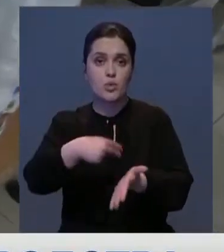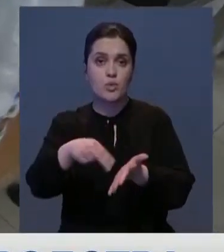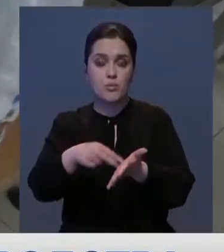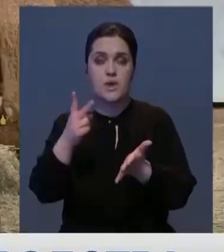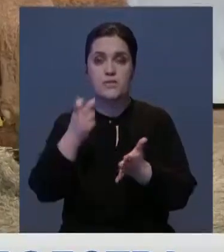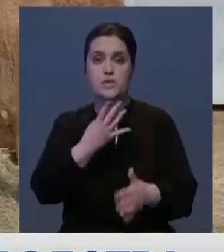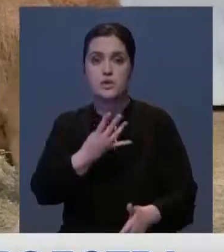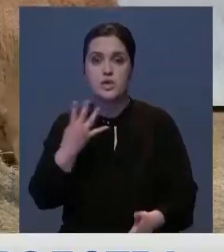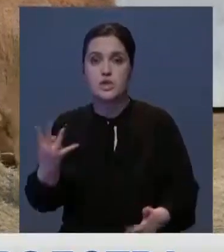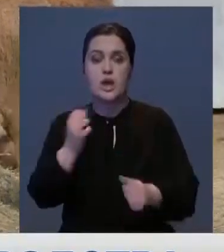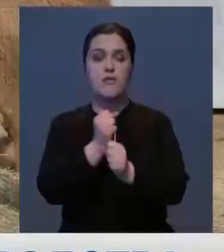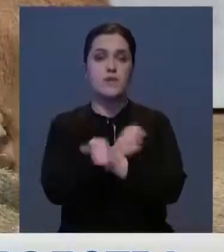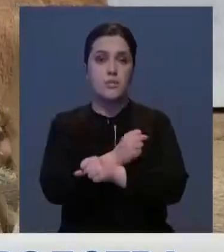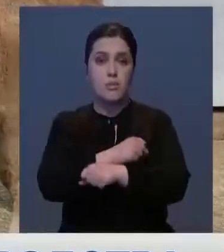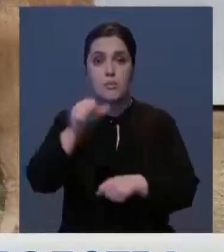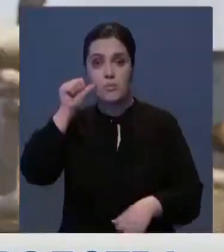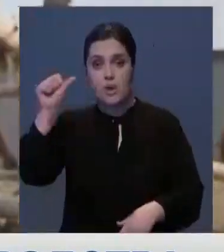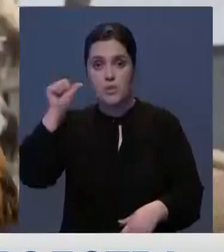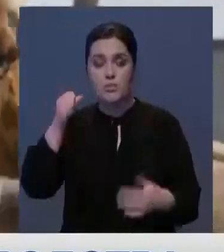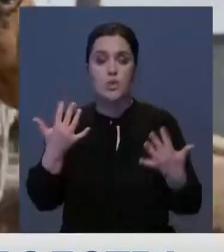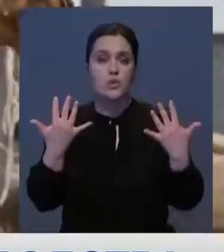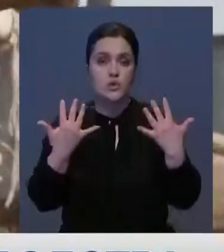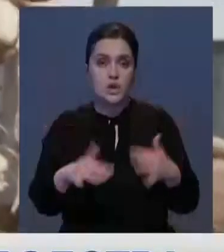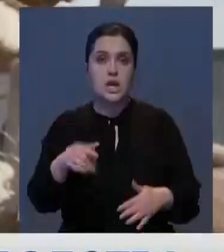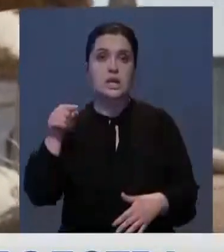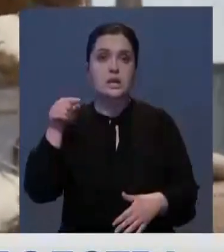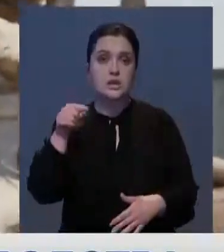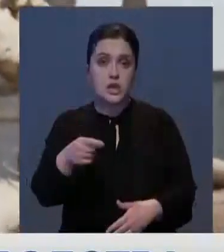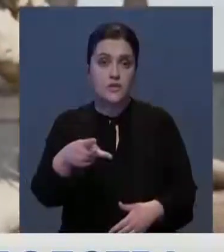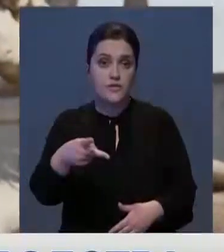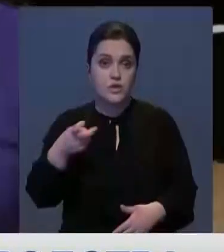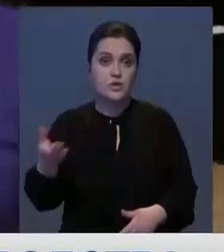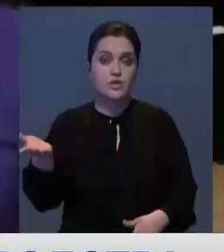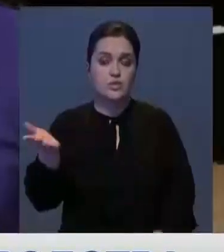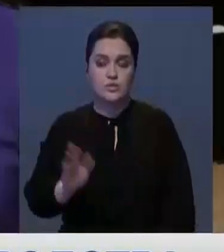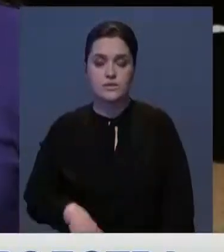244 верблюда, то в прошлом уже больше 1200 голов.